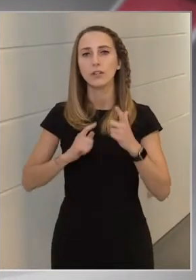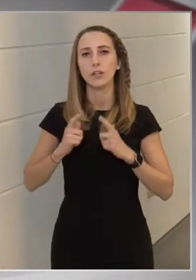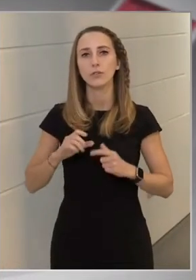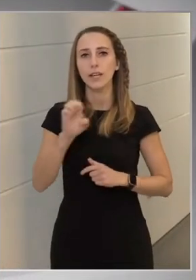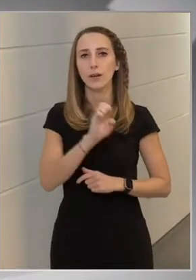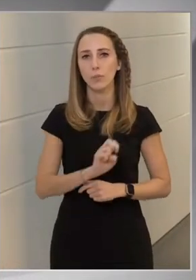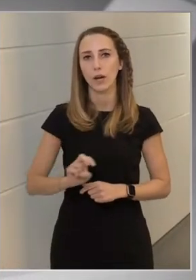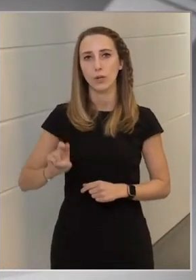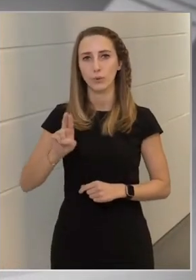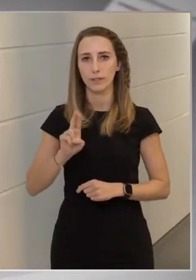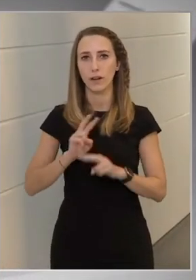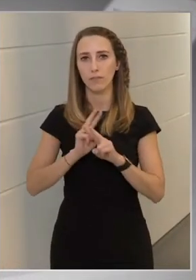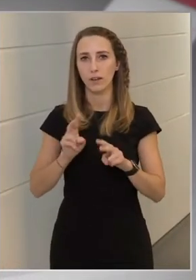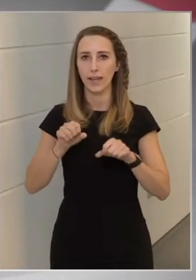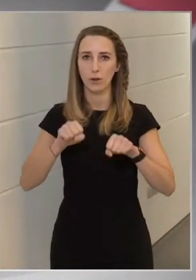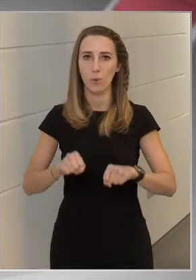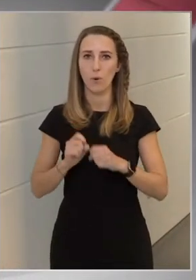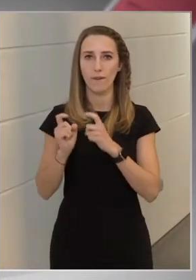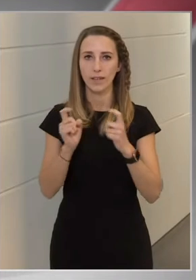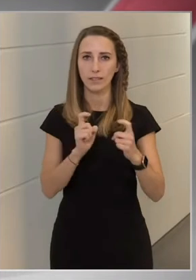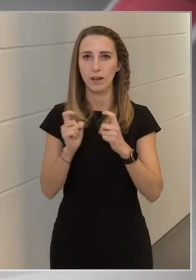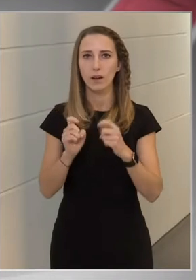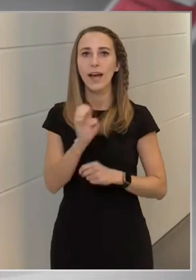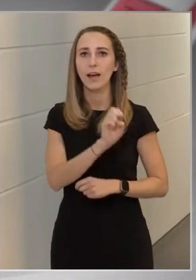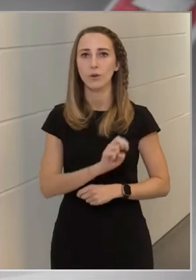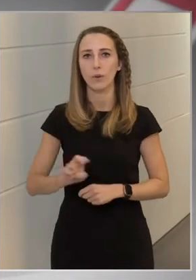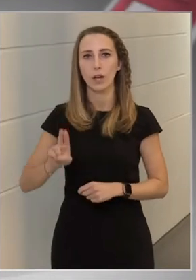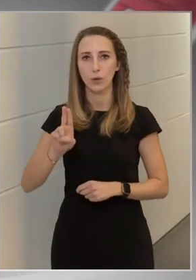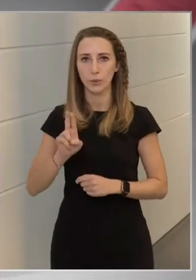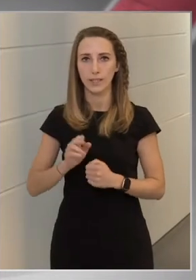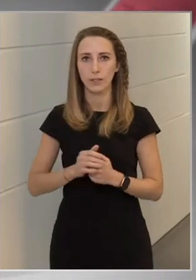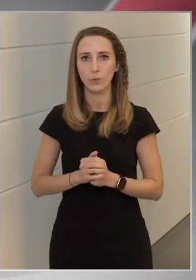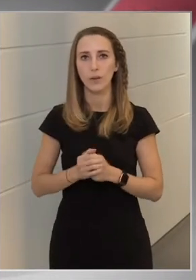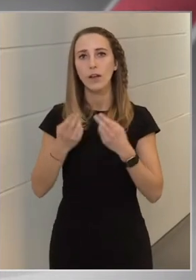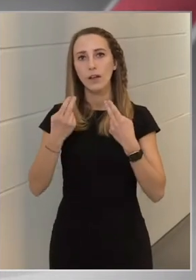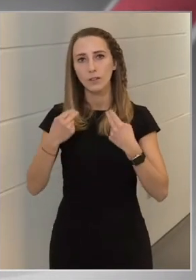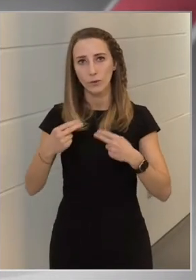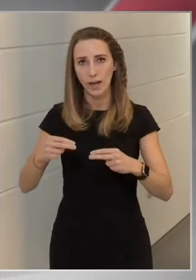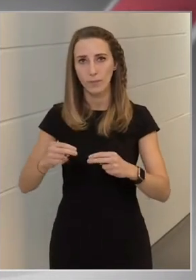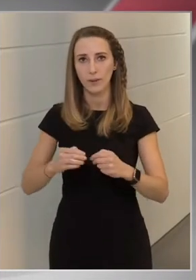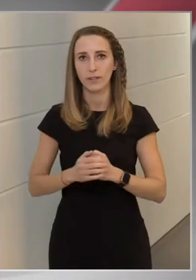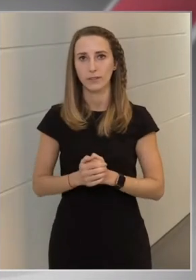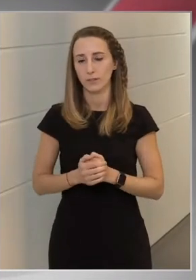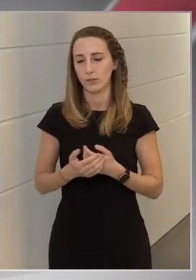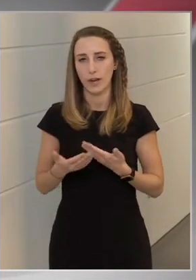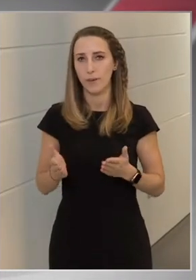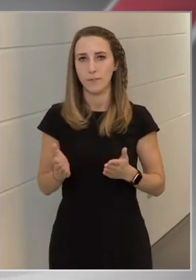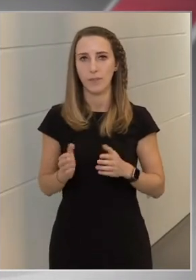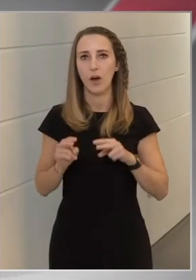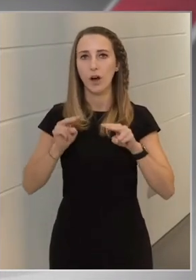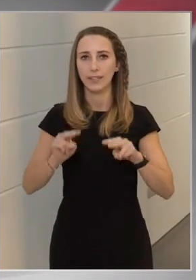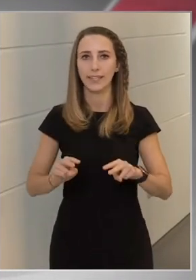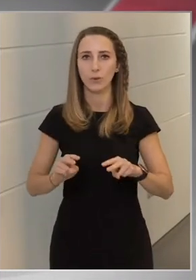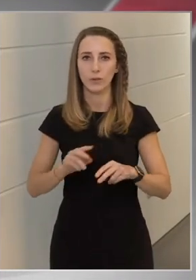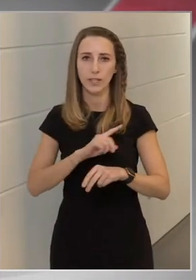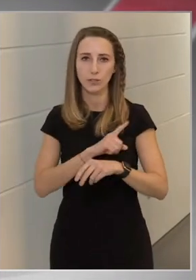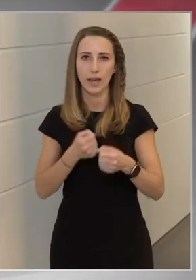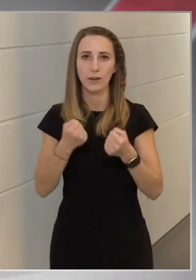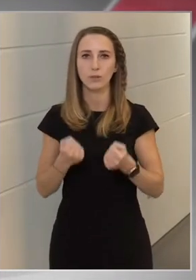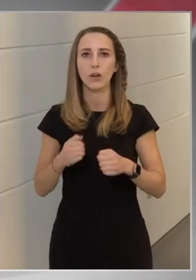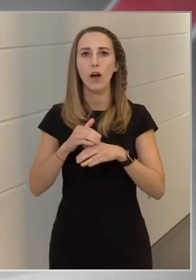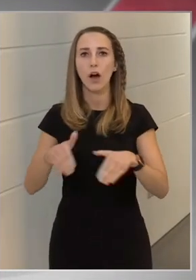Európai Unióval van egy komoly vitánk. Az Európai Unió továbbra is, továbbra sem a hatékony és erős